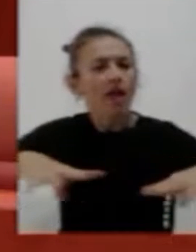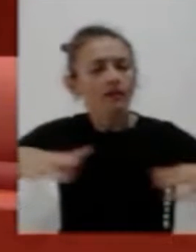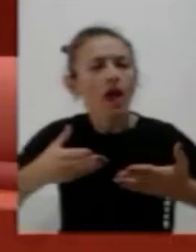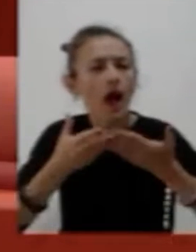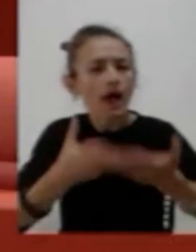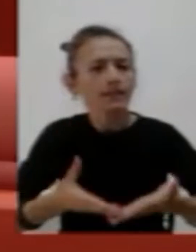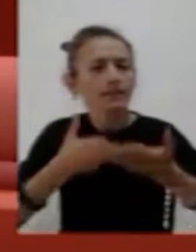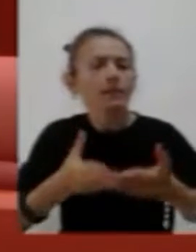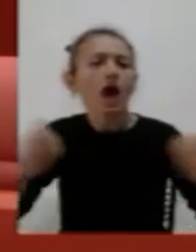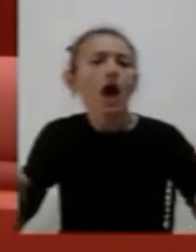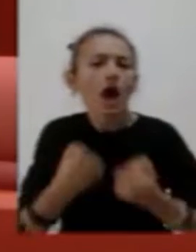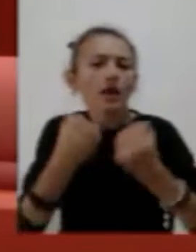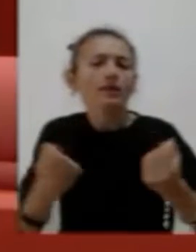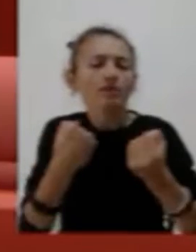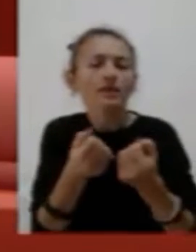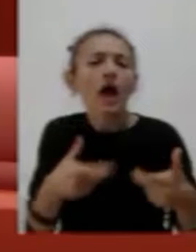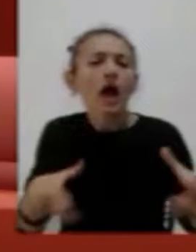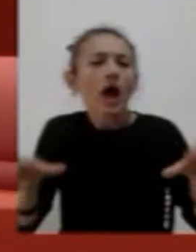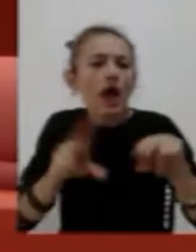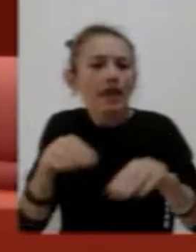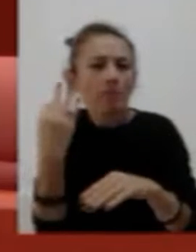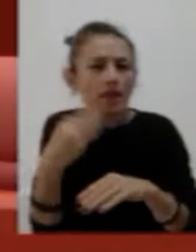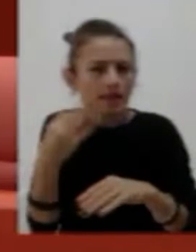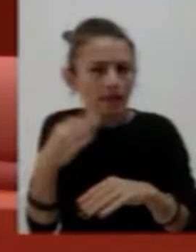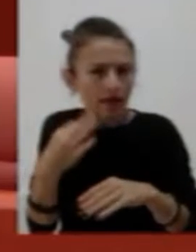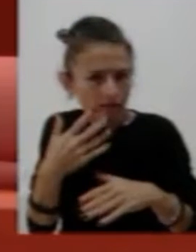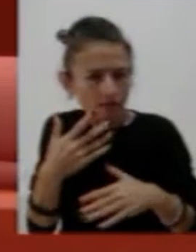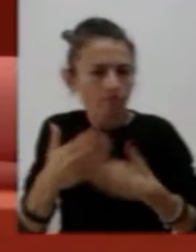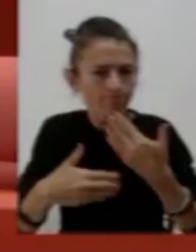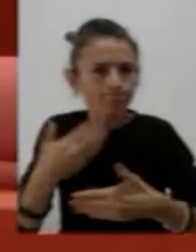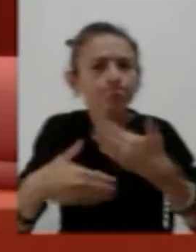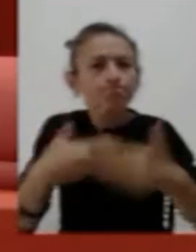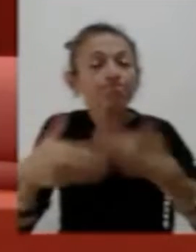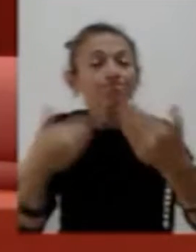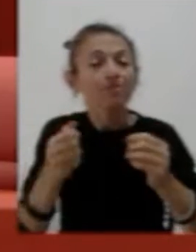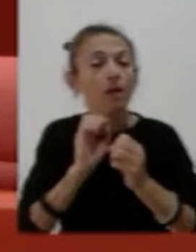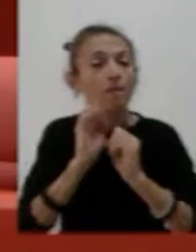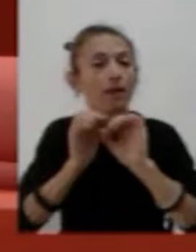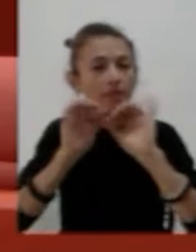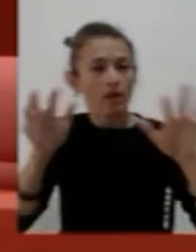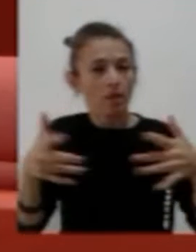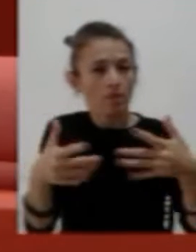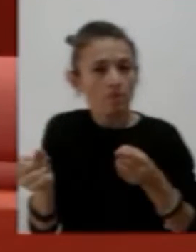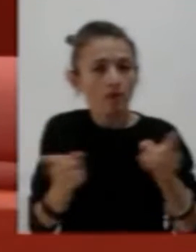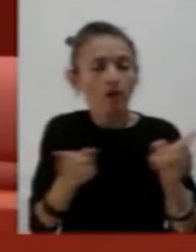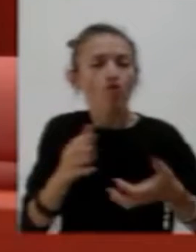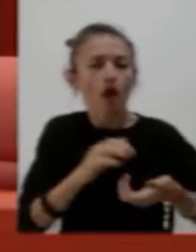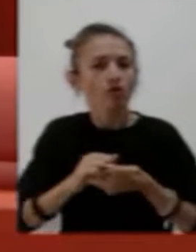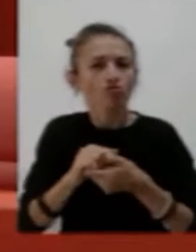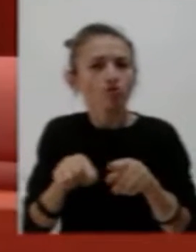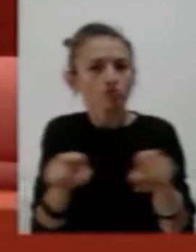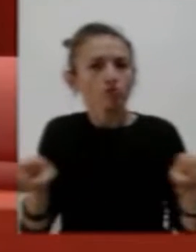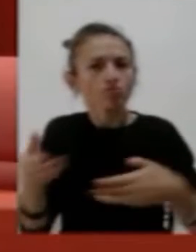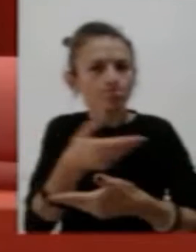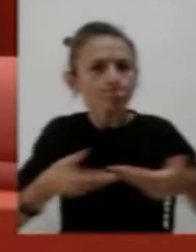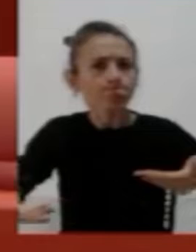Durante la pandemia queste associazioni hanno collaborato fattivamente al sostegno e al monitoraggio